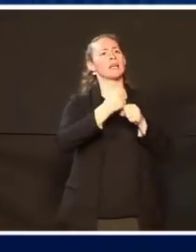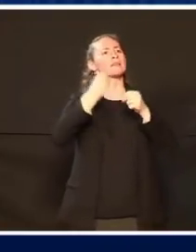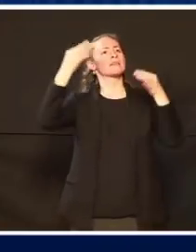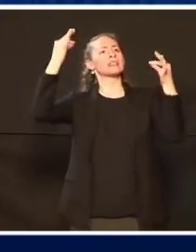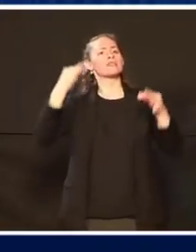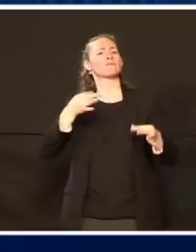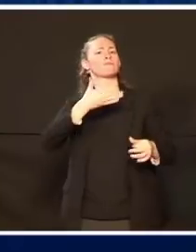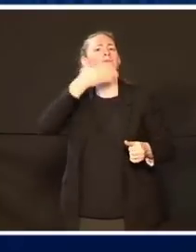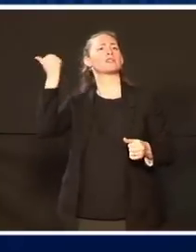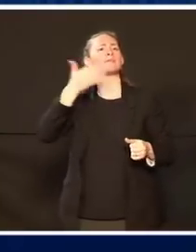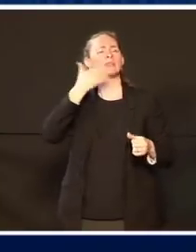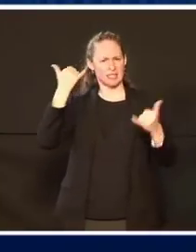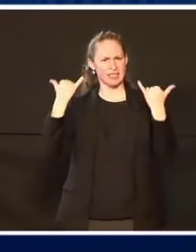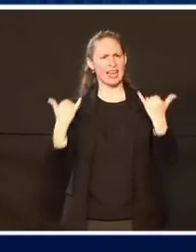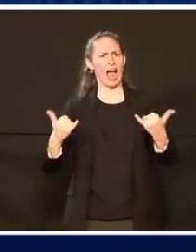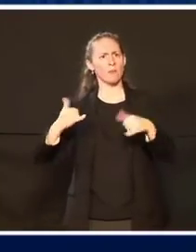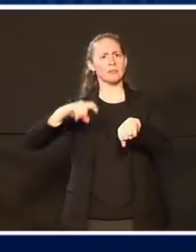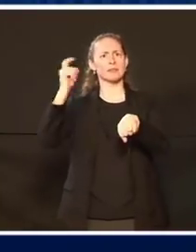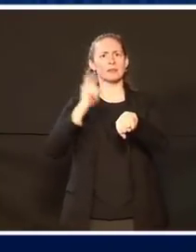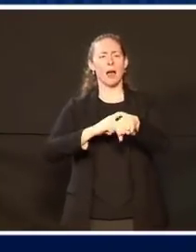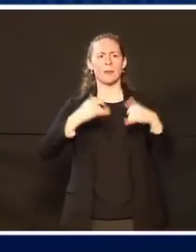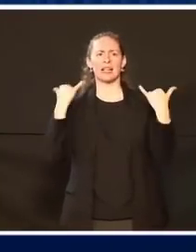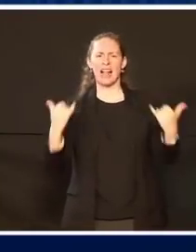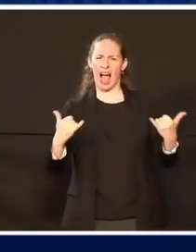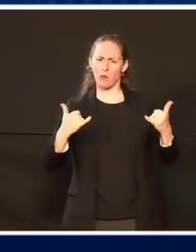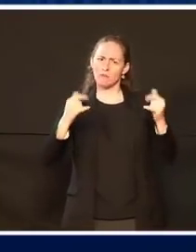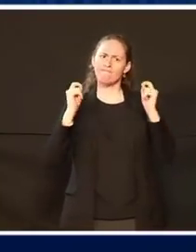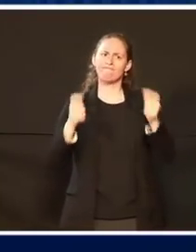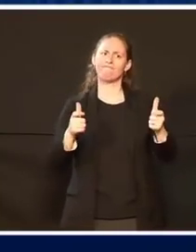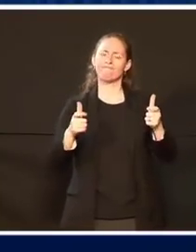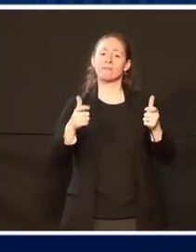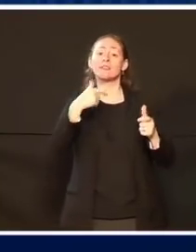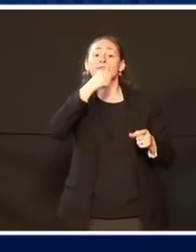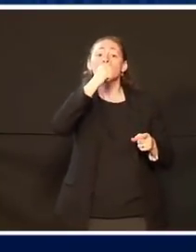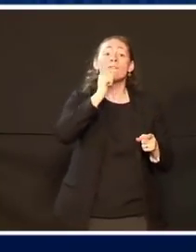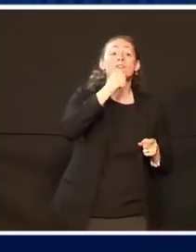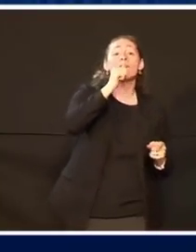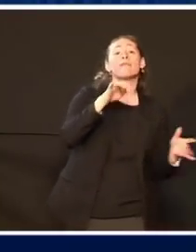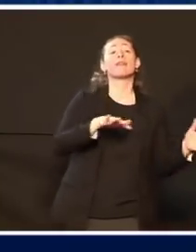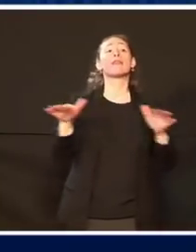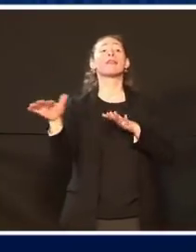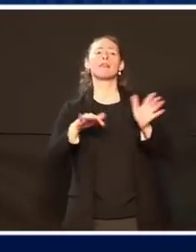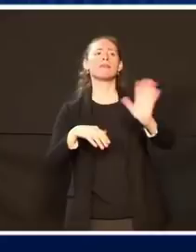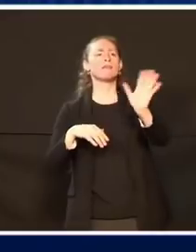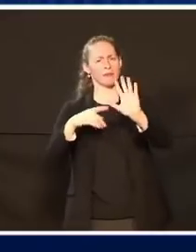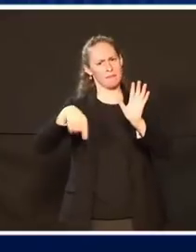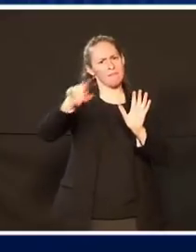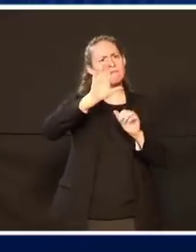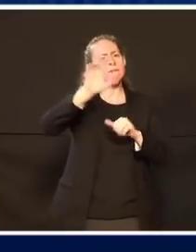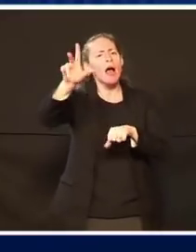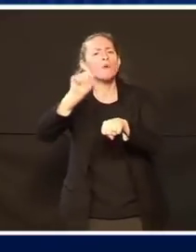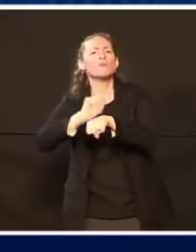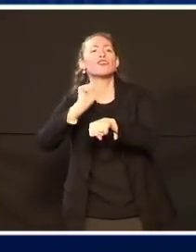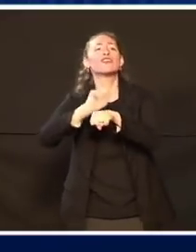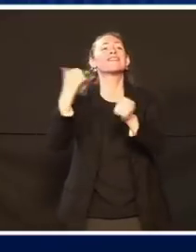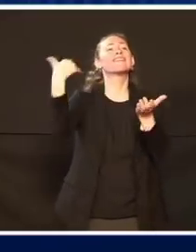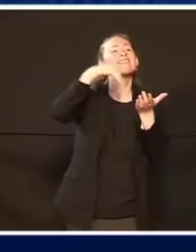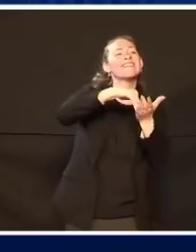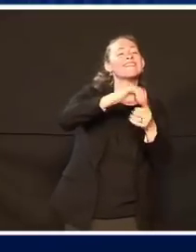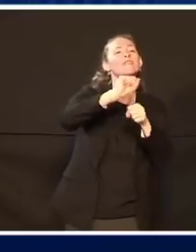wieder in Arbeit bringen. Denn dieser Virus, das ist es, was der amerikanische Rettungsplan